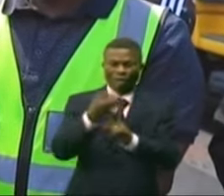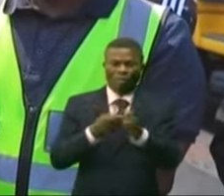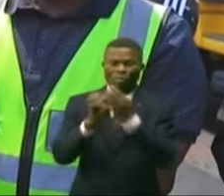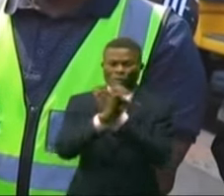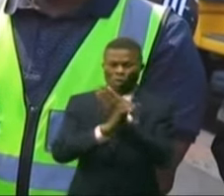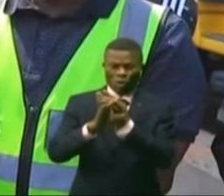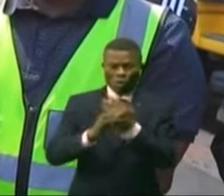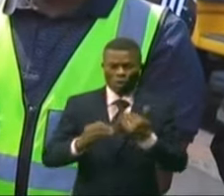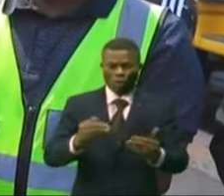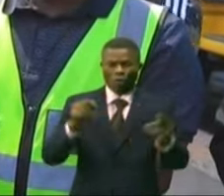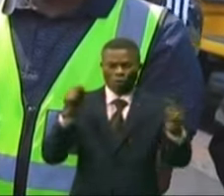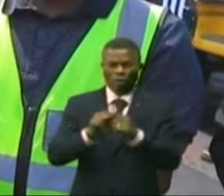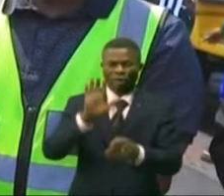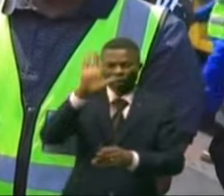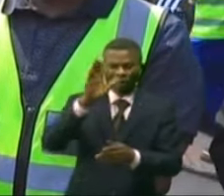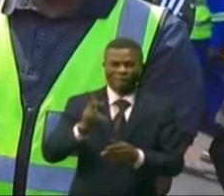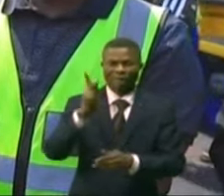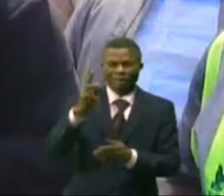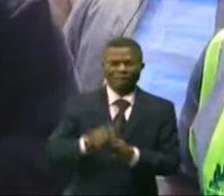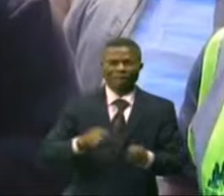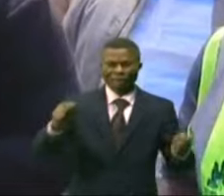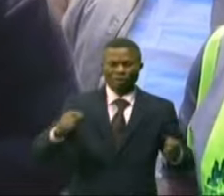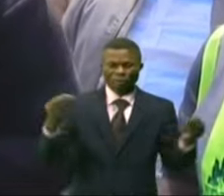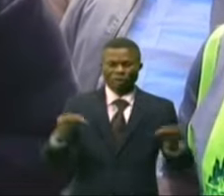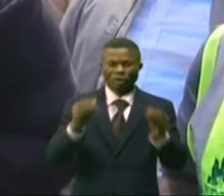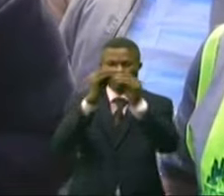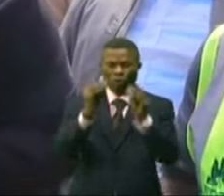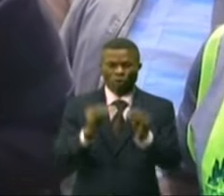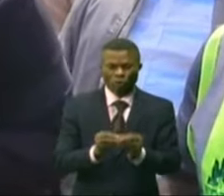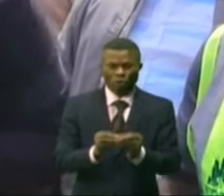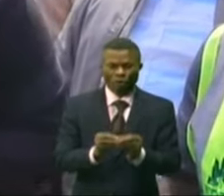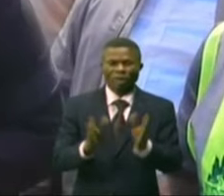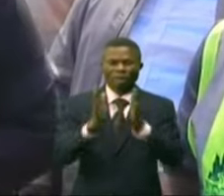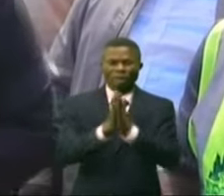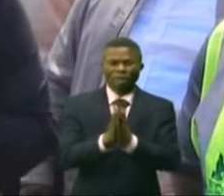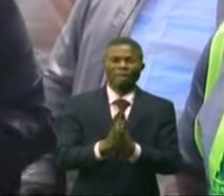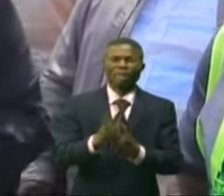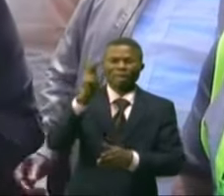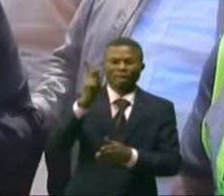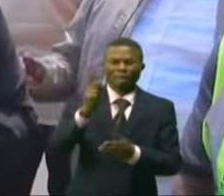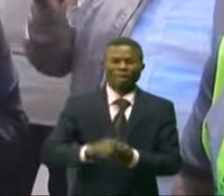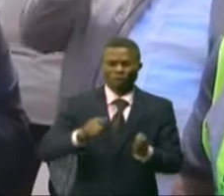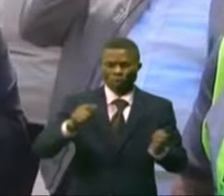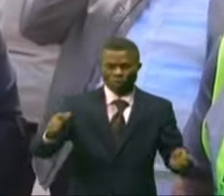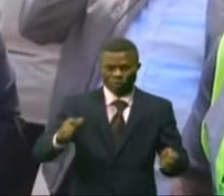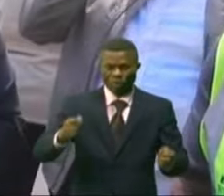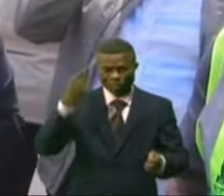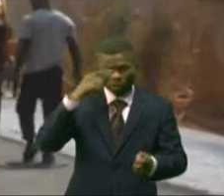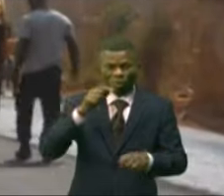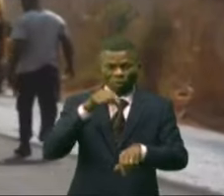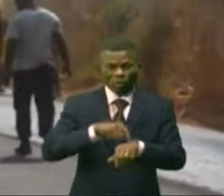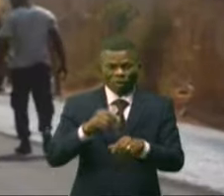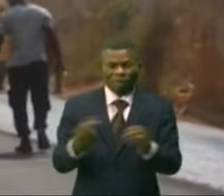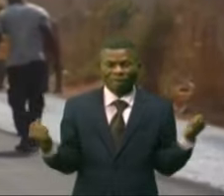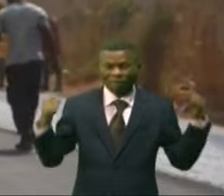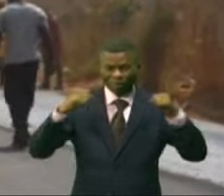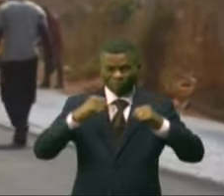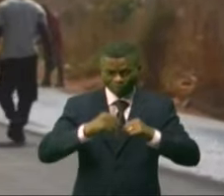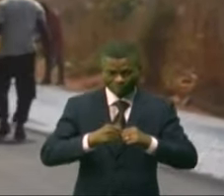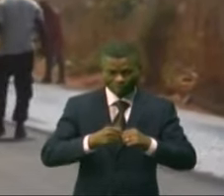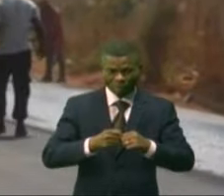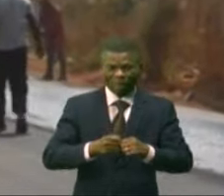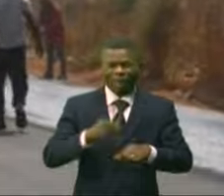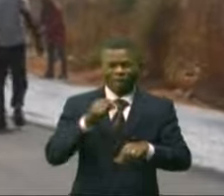ils vont aller à 5 kilomètres pour que nous puissions totaliser au moins 10 kilomètres pour cette saison sèche. Je crois que c'est un